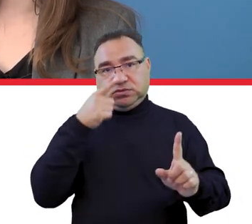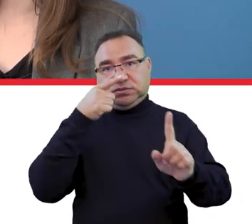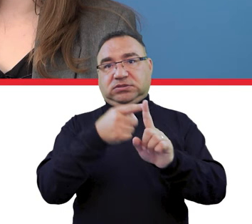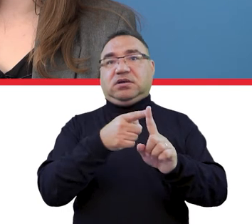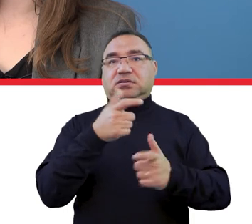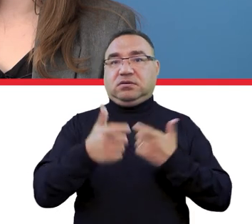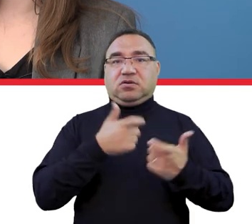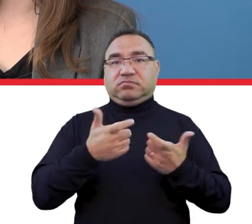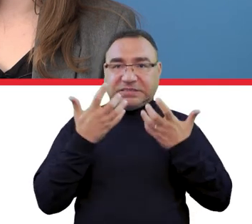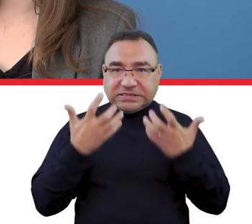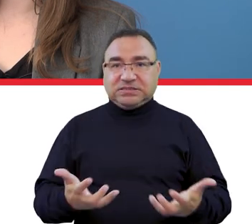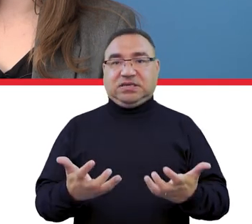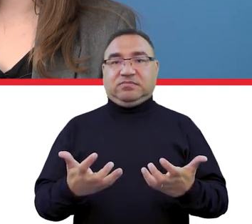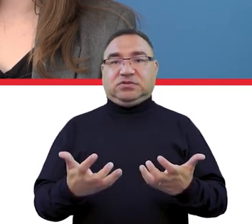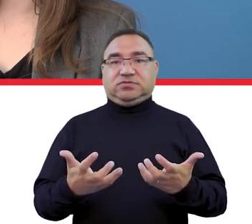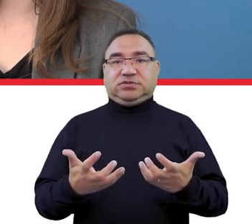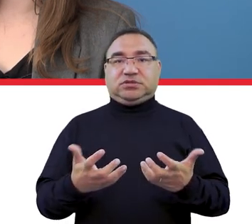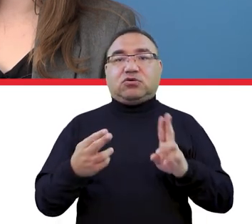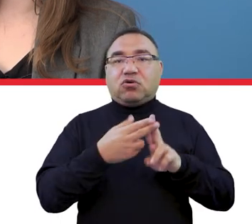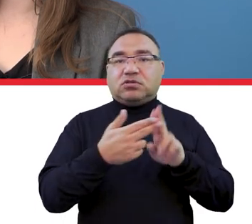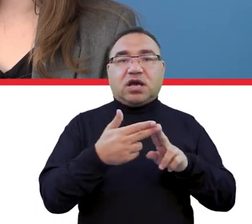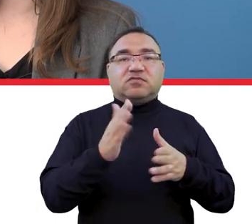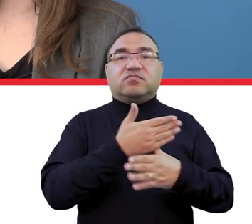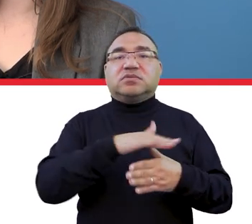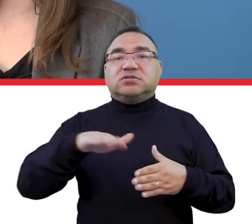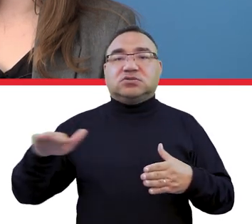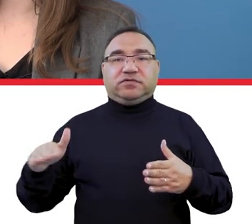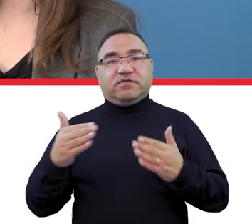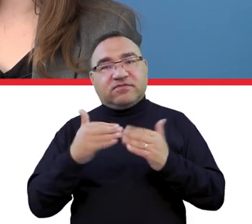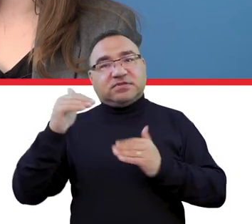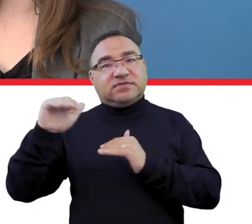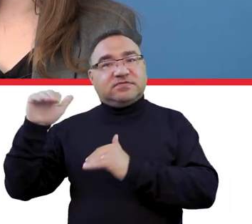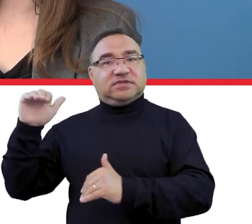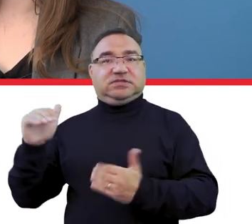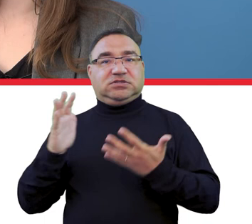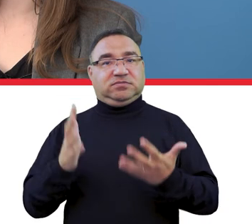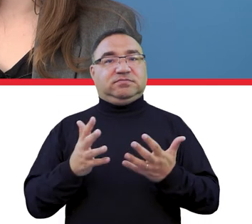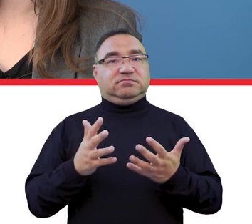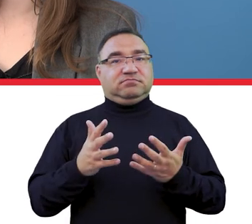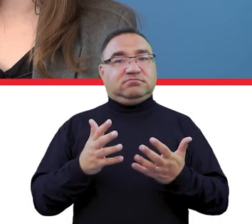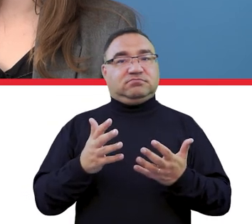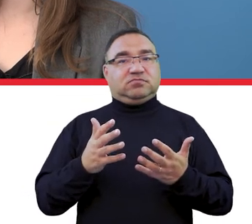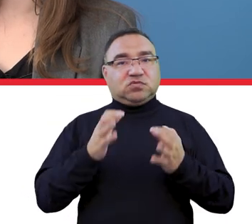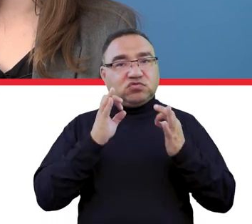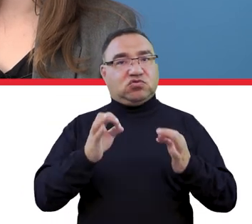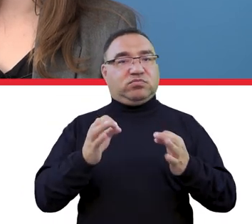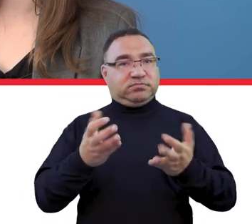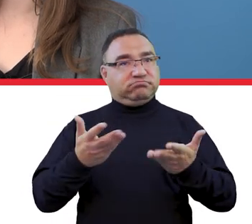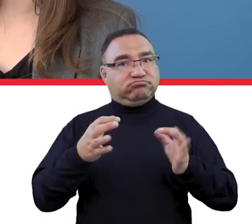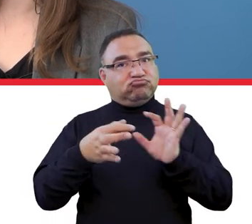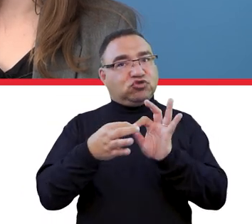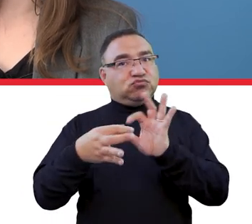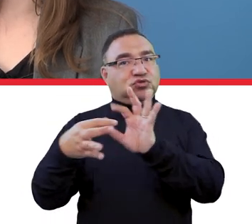agencji. Bardzo nam zależy, żeby tych kontaktów międzynarodowych przybywało, żeby one były jak najbardziej efektywne.